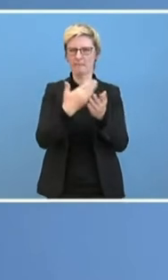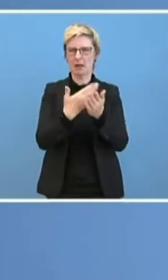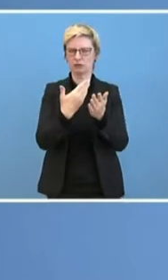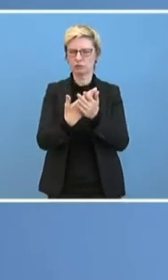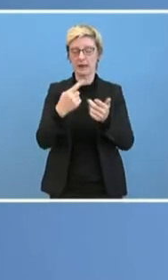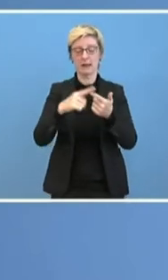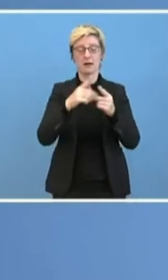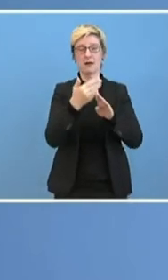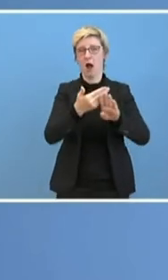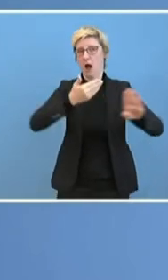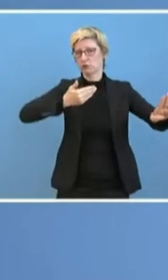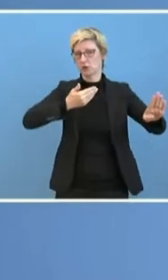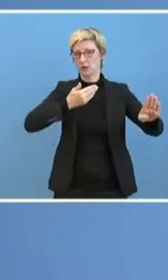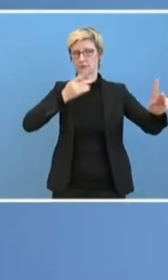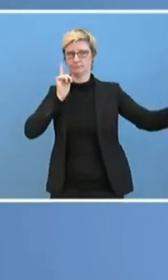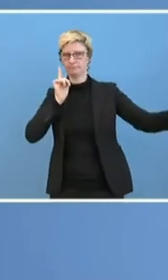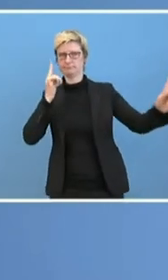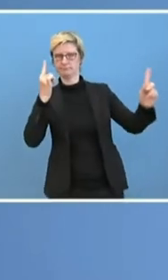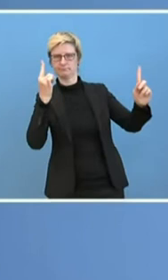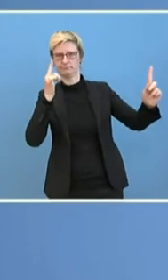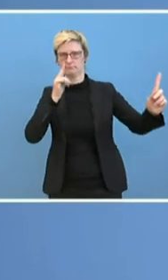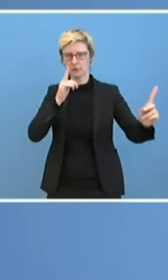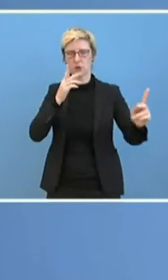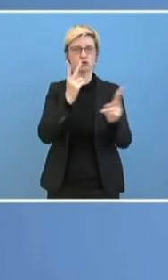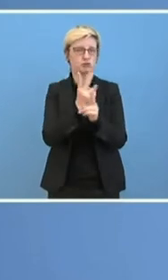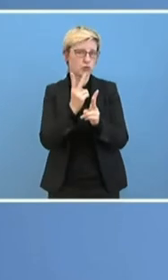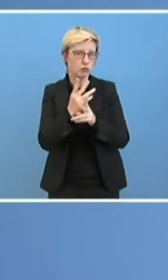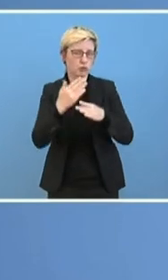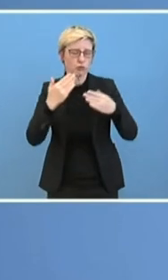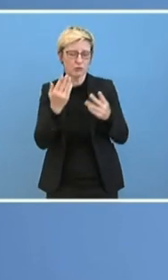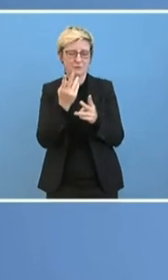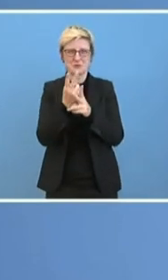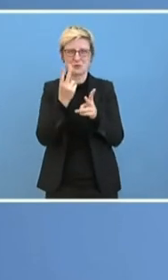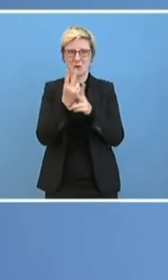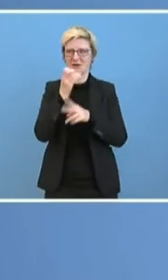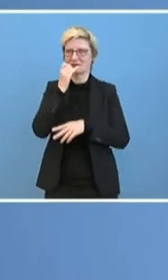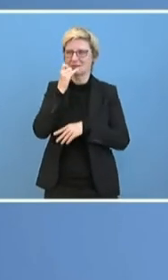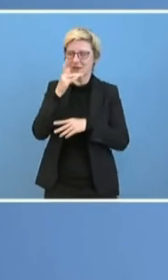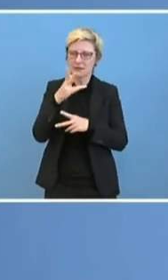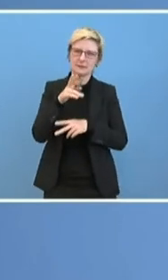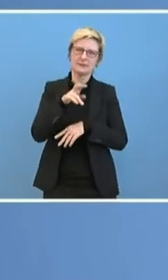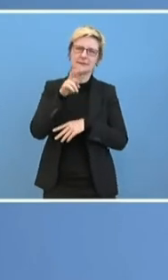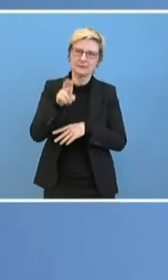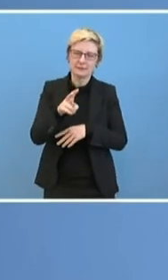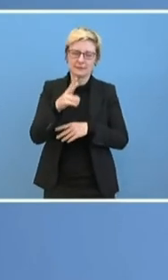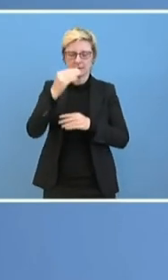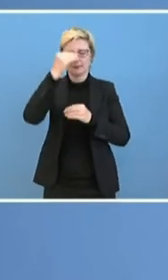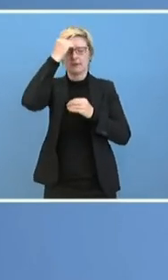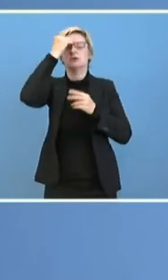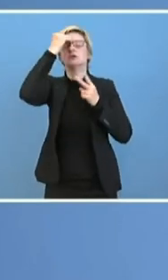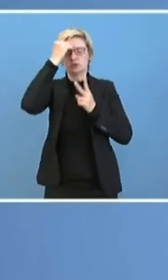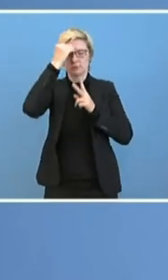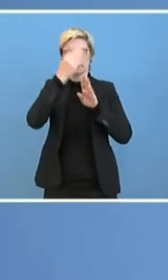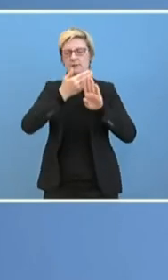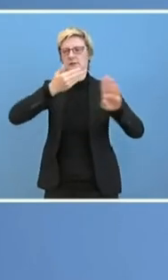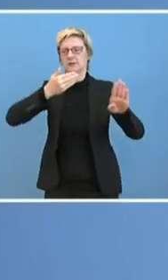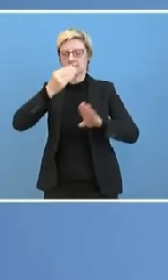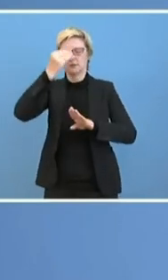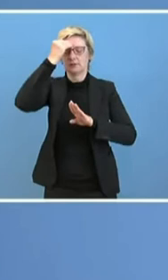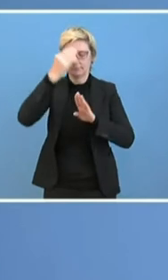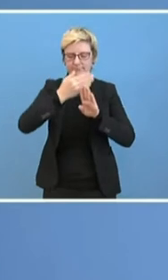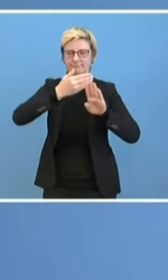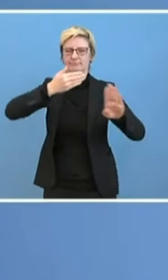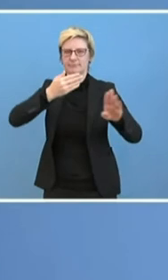Abstand halten, auch das ja jeden Tag wieder aufs Neue für jeden von uns zum Lernen, wie wir das am besten